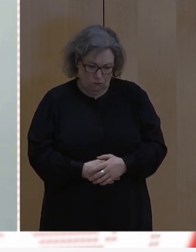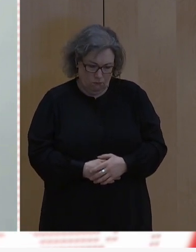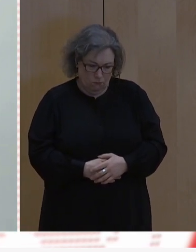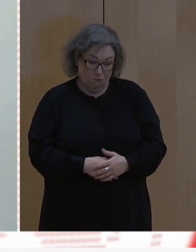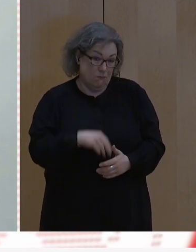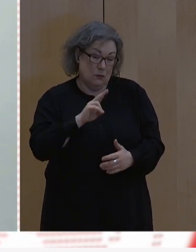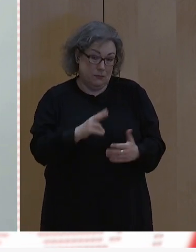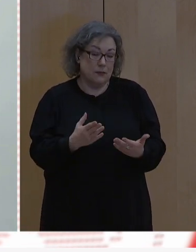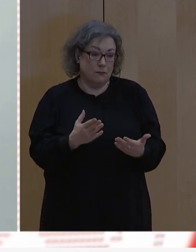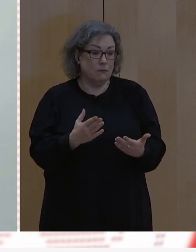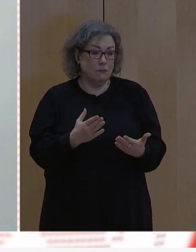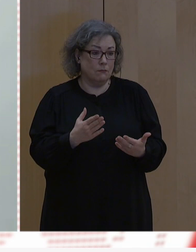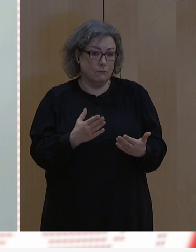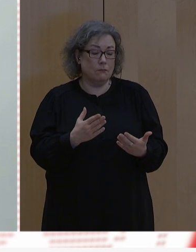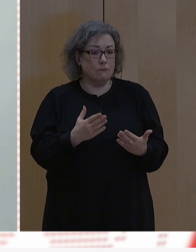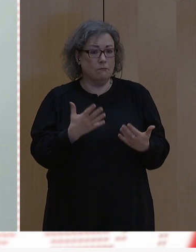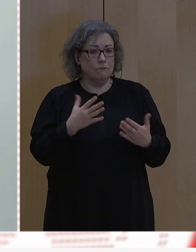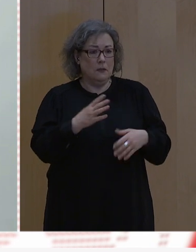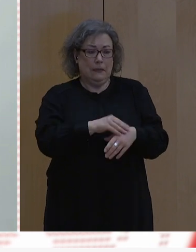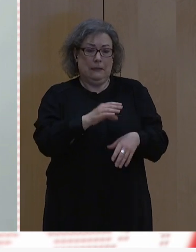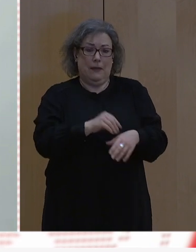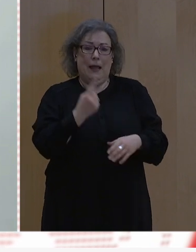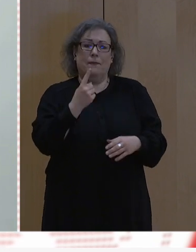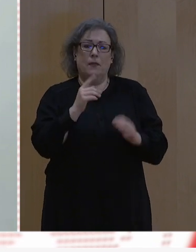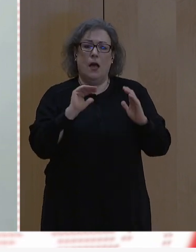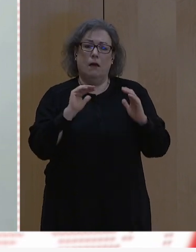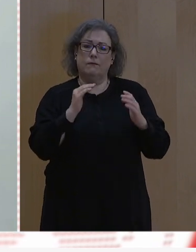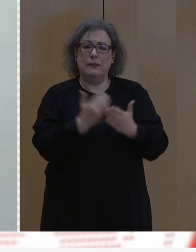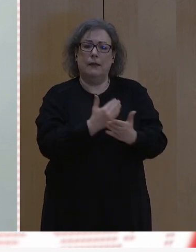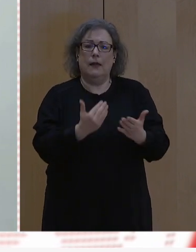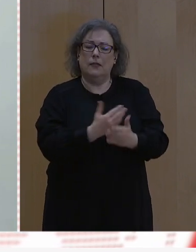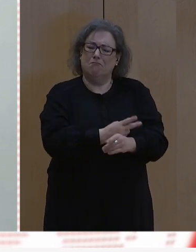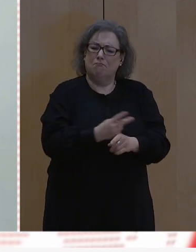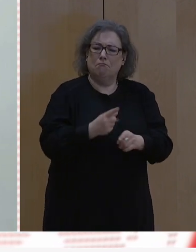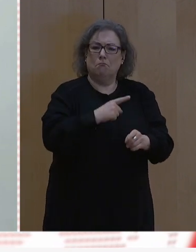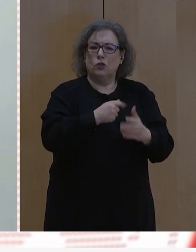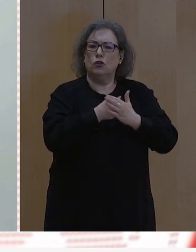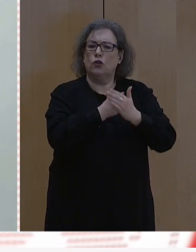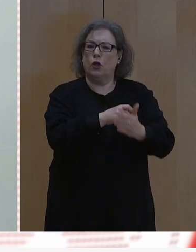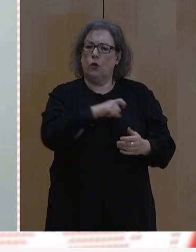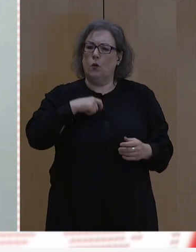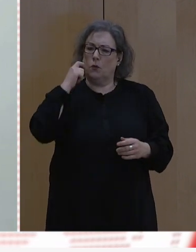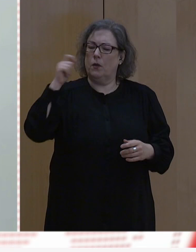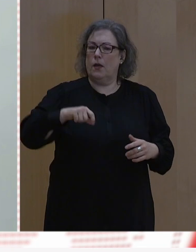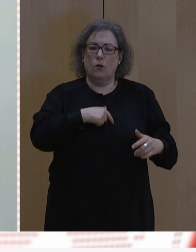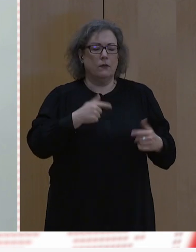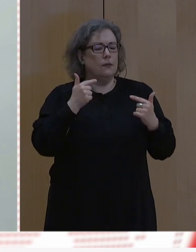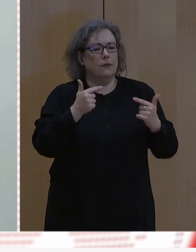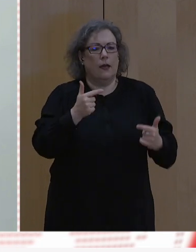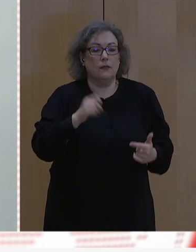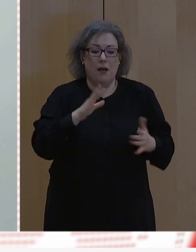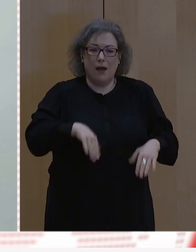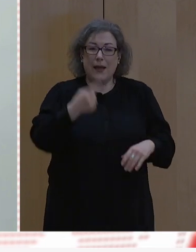som gett Ukraina allra mest stöd i det nuvarande läget. Vi är mycket tacksamma för det. Det har gått en månad